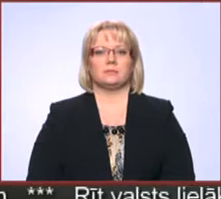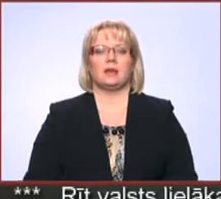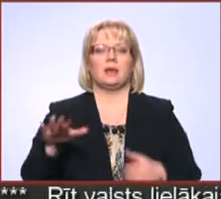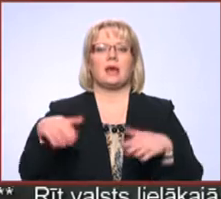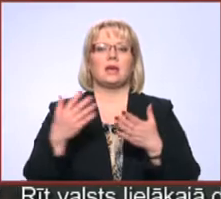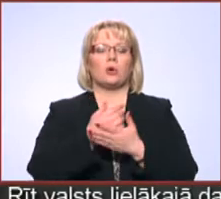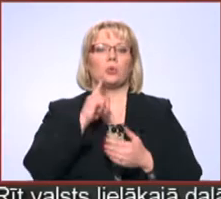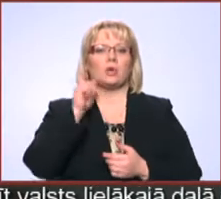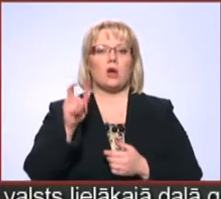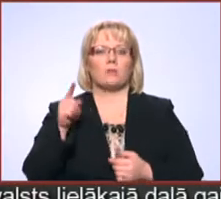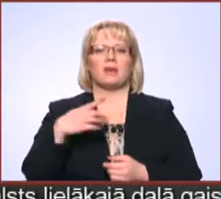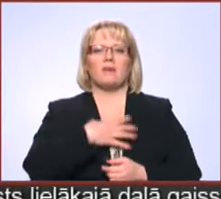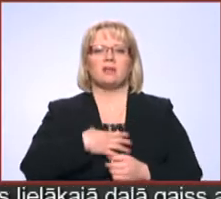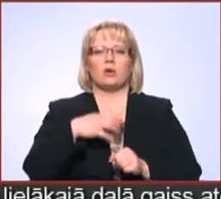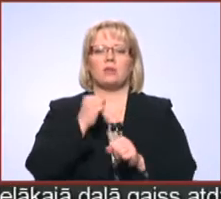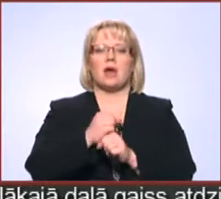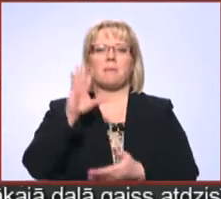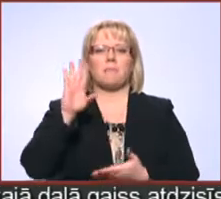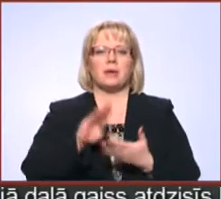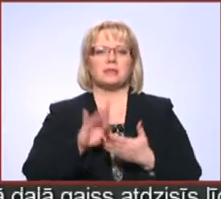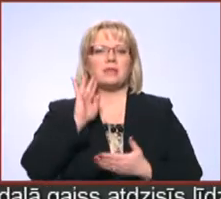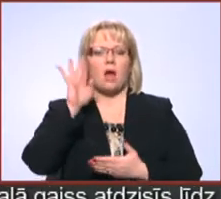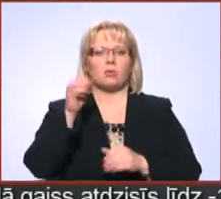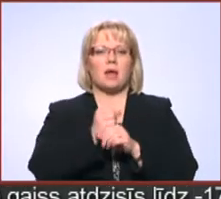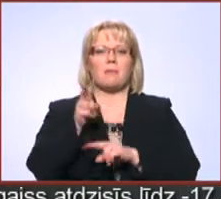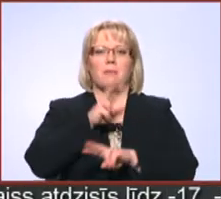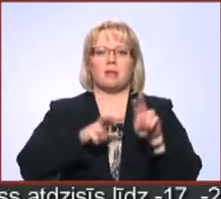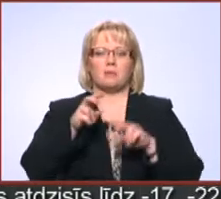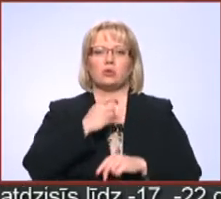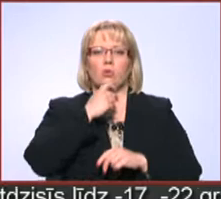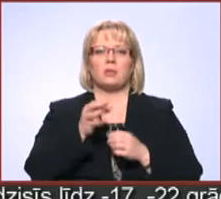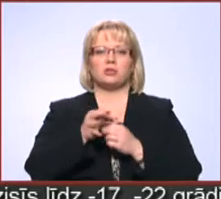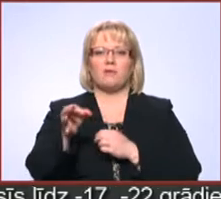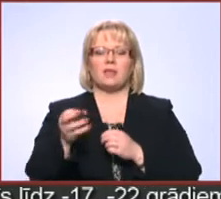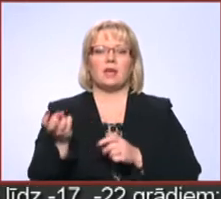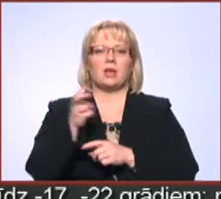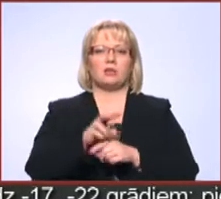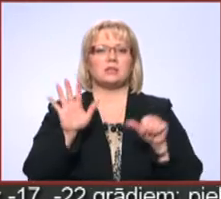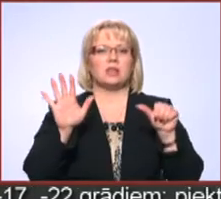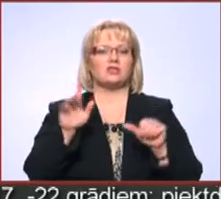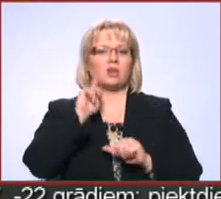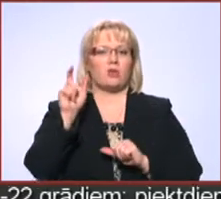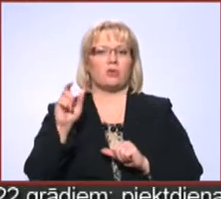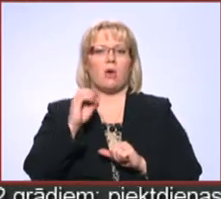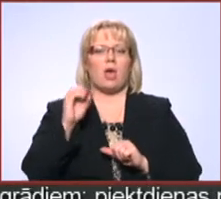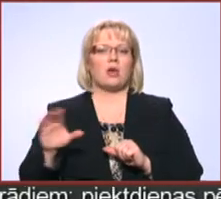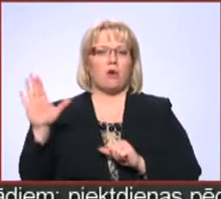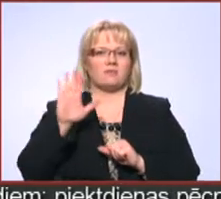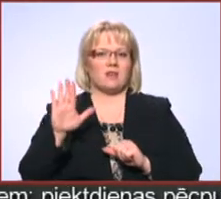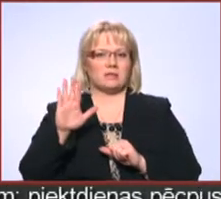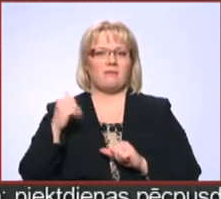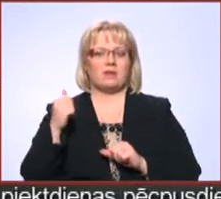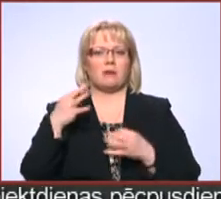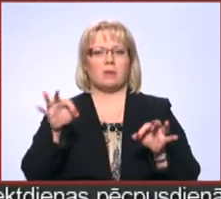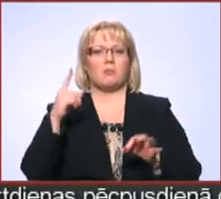Lai iegūtu jauniešiem tik vajadzīgo darba pieredzi nākotnes darba meklējumos, Gulvens novadā ieradušies seši jaunieši no Eiropas